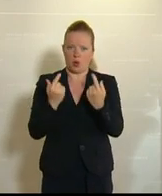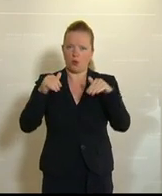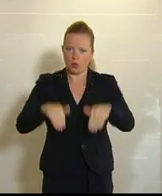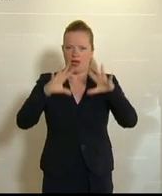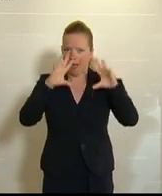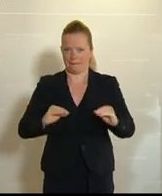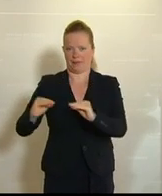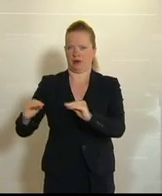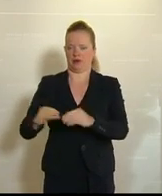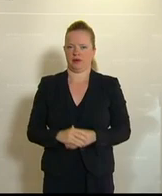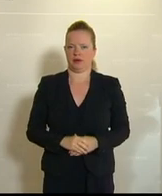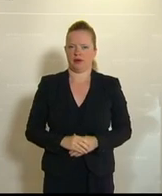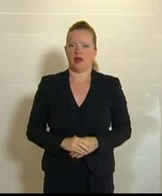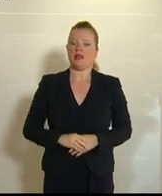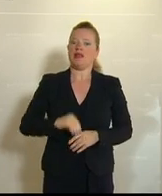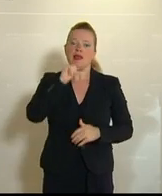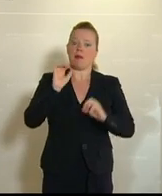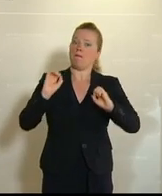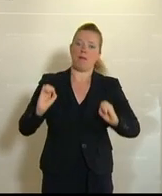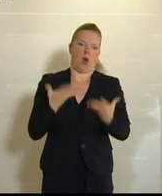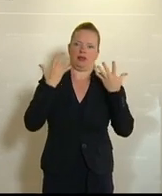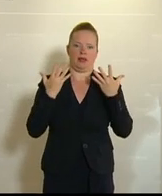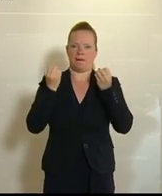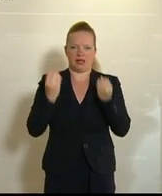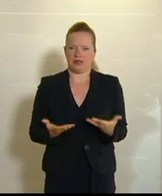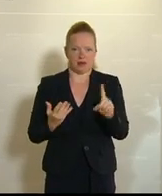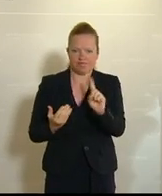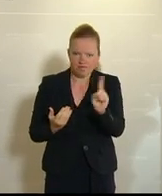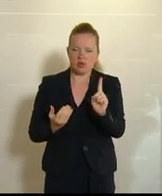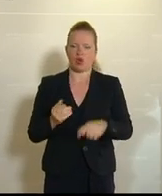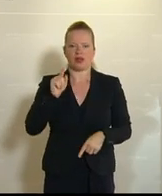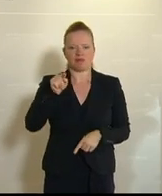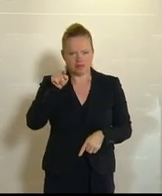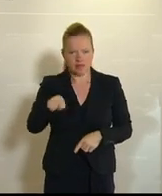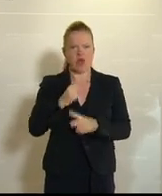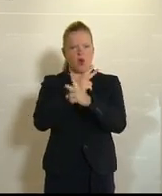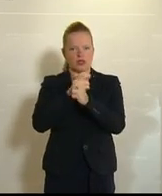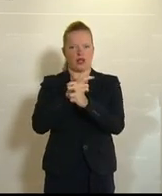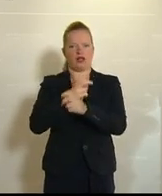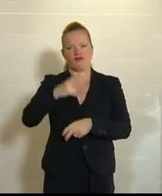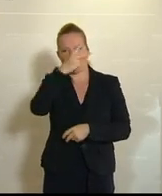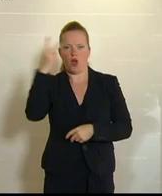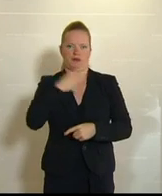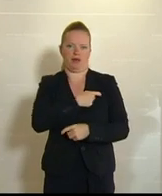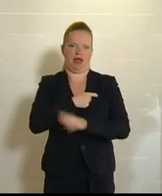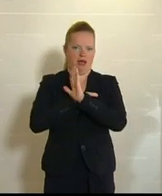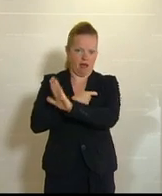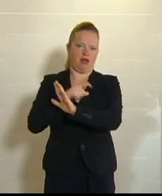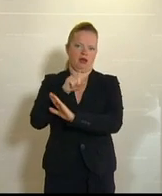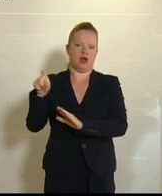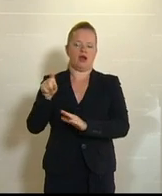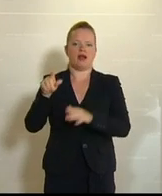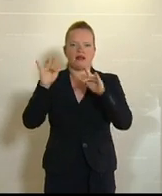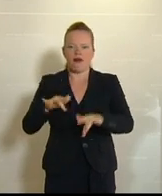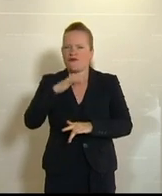Das ist ja nicht vom Himmel gefallen, das ist auf Ihrem Mist gewachsen, auf dem Mist der österreichischen Volkspartei, die sich ja über viele, viele